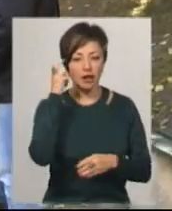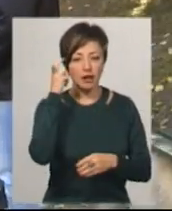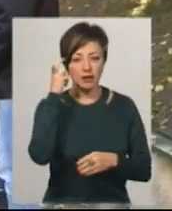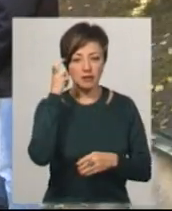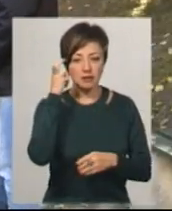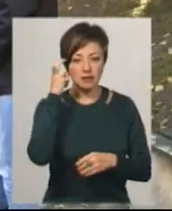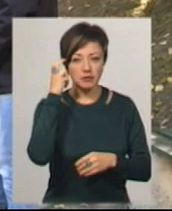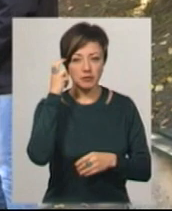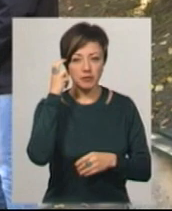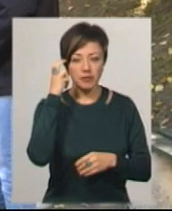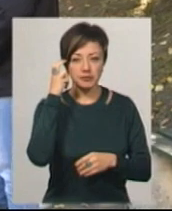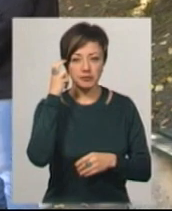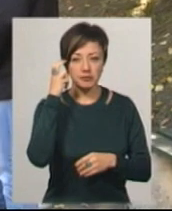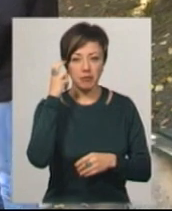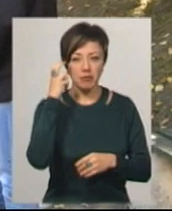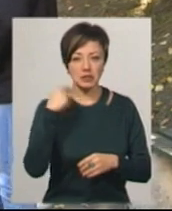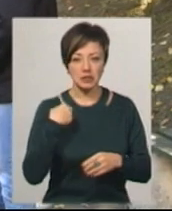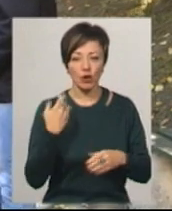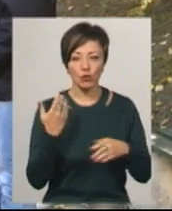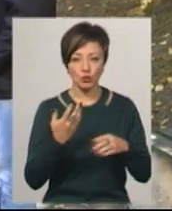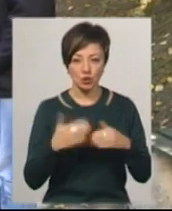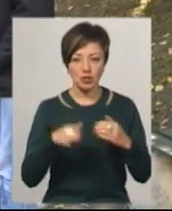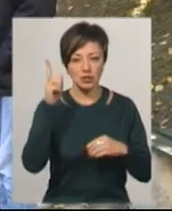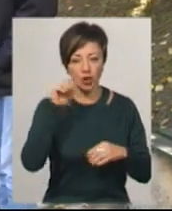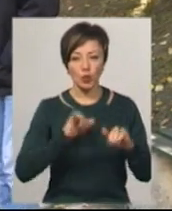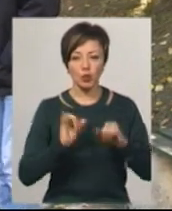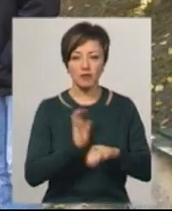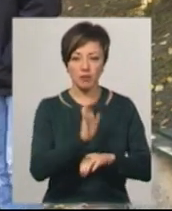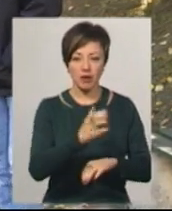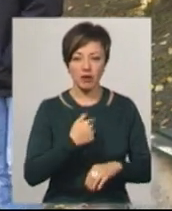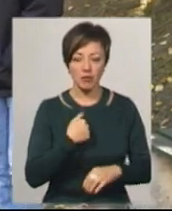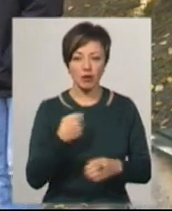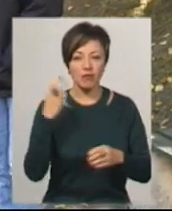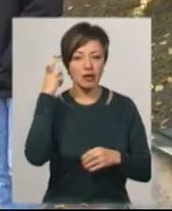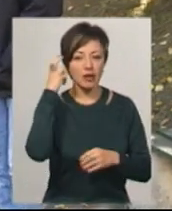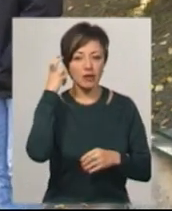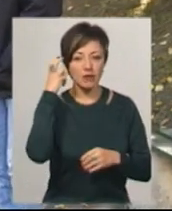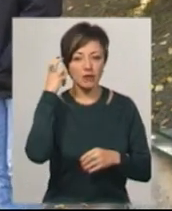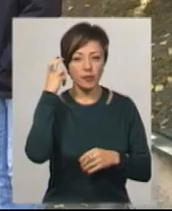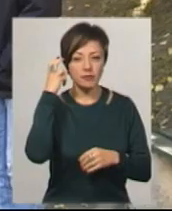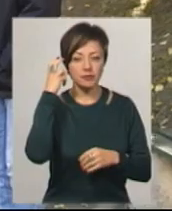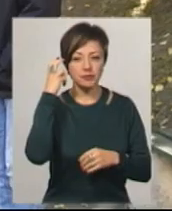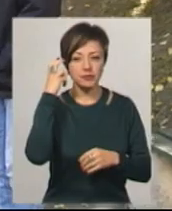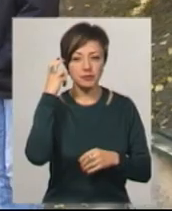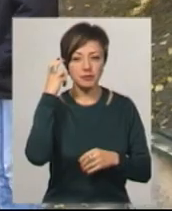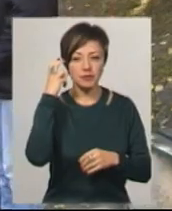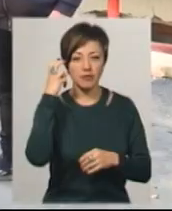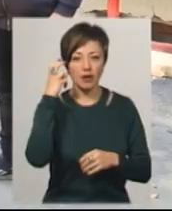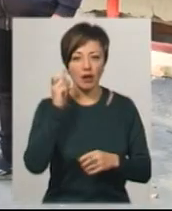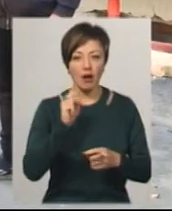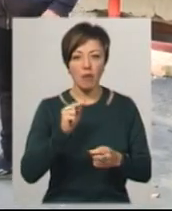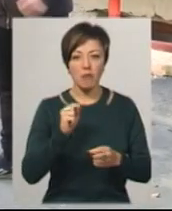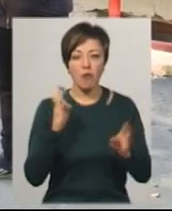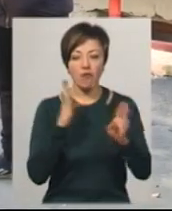бо я це вже знаю, куди я йду. Йду в Київ, в противоповітряні війська.